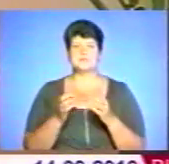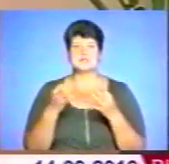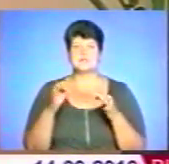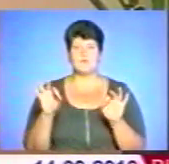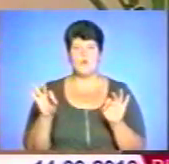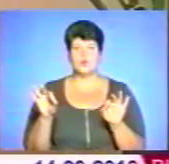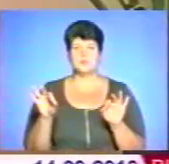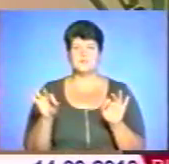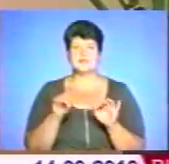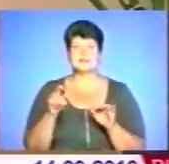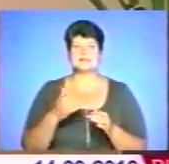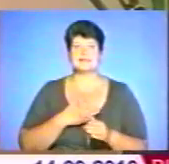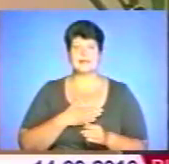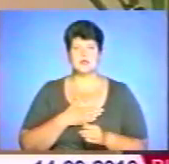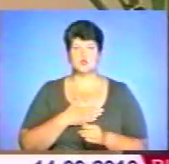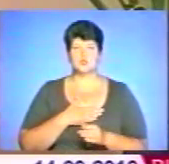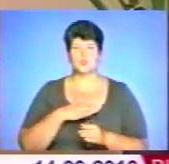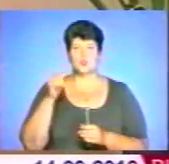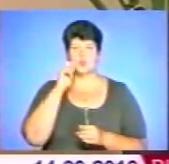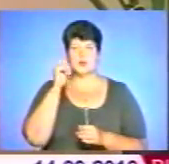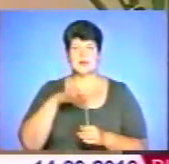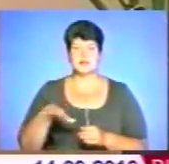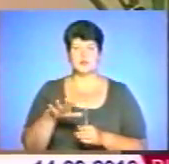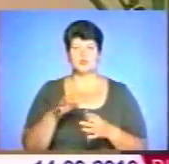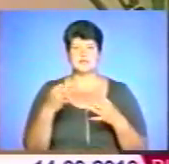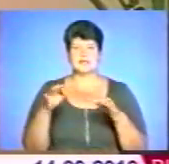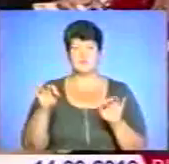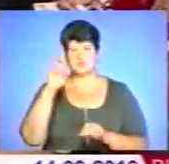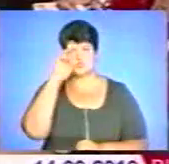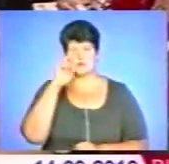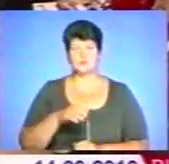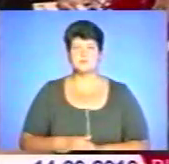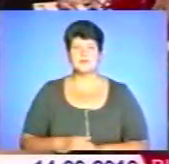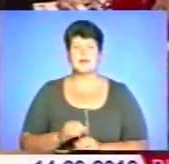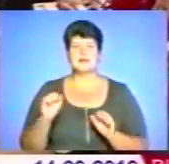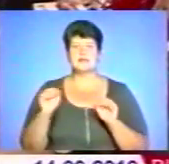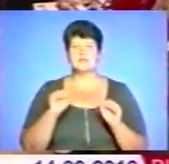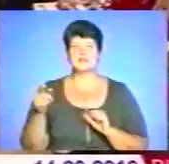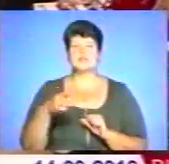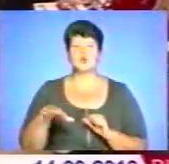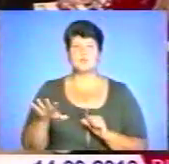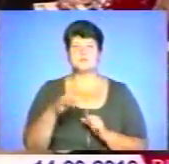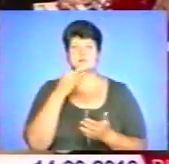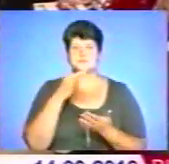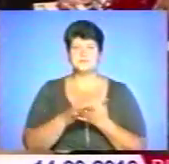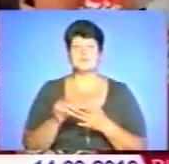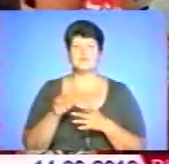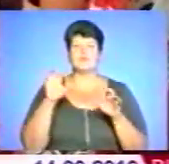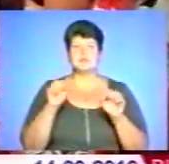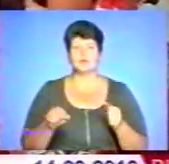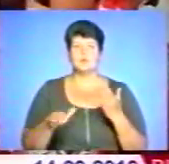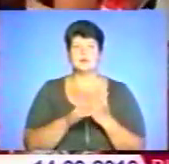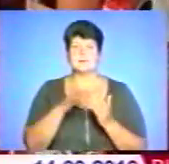за нашу Україну, за незалежність держави. Керівник Тернопільщини зауважив, що влада допомагатиме